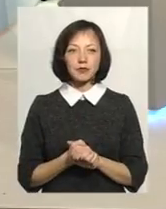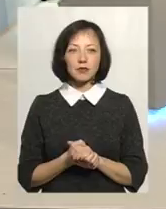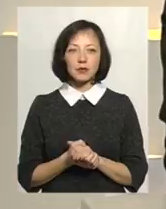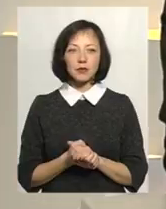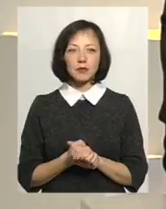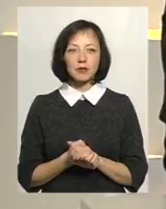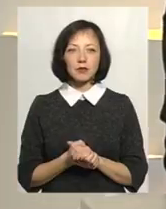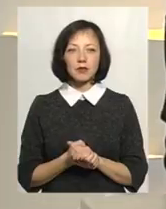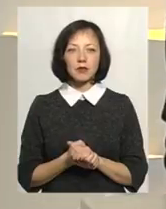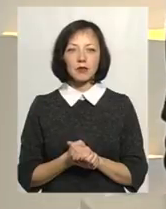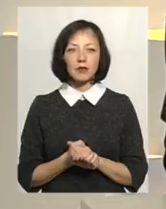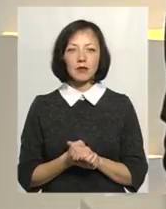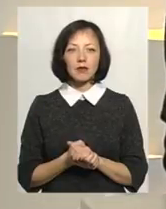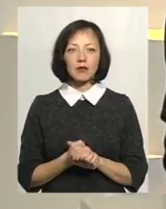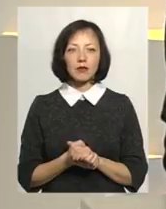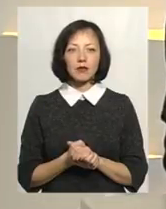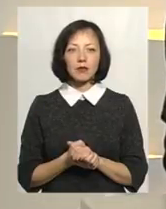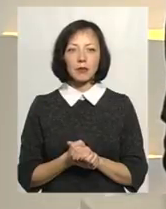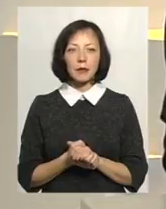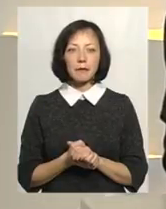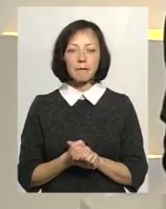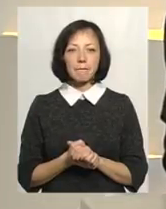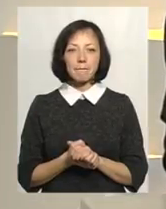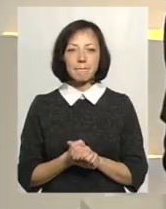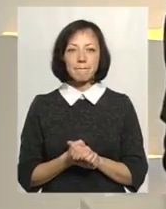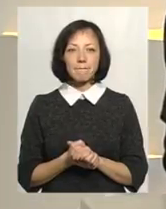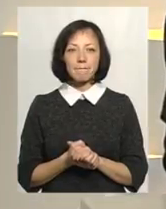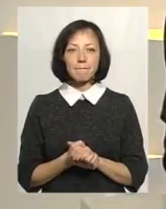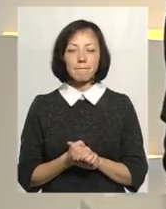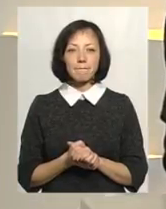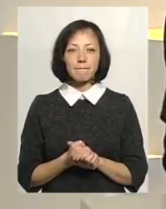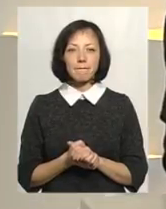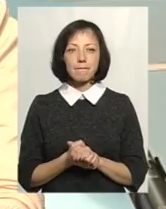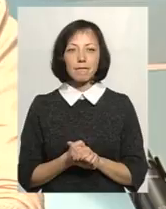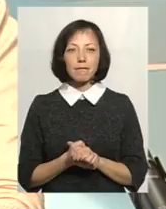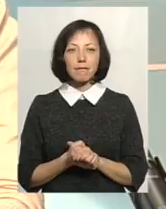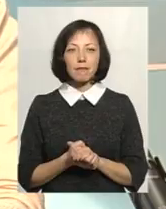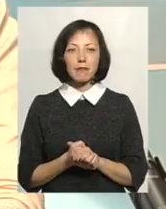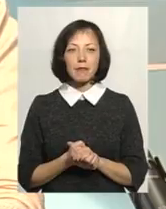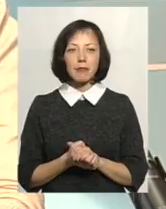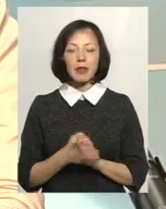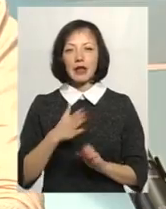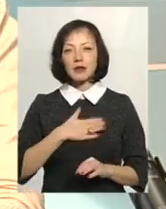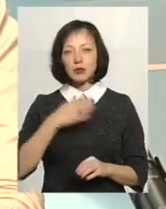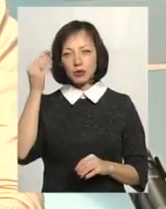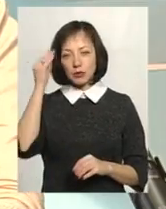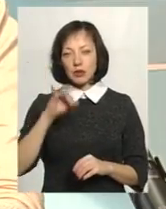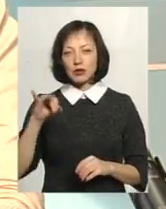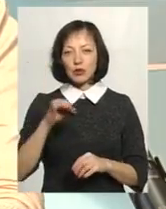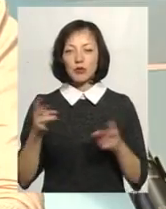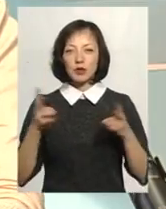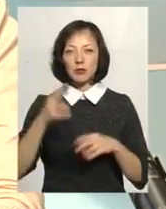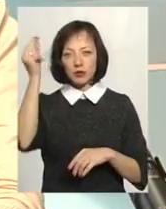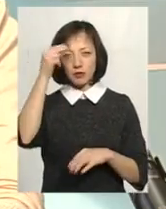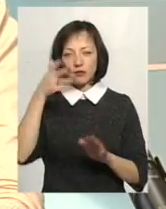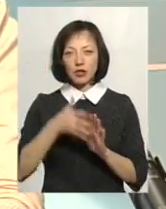все ж таки далі про свої відчуття. Про свої відчуття. На мою думку, історію потрібно вивчати